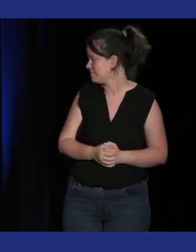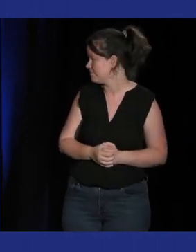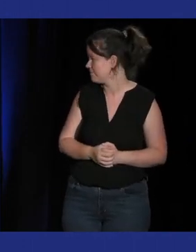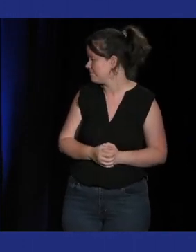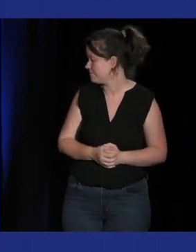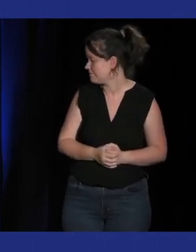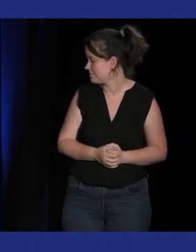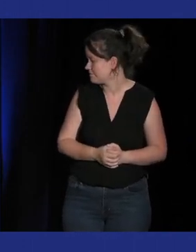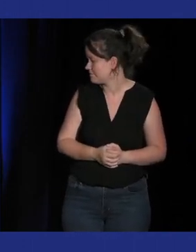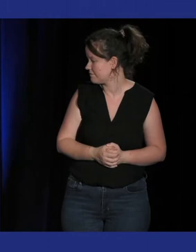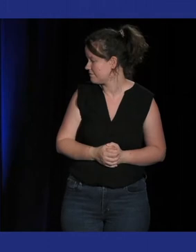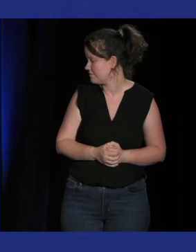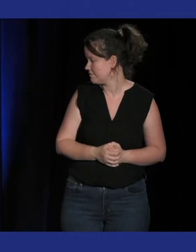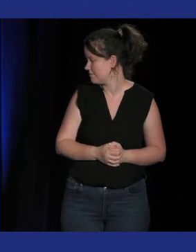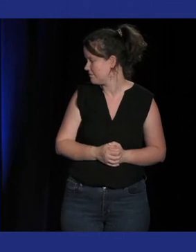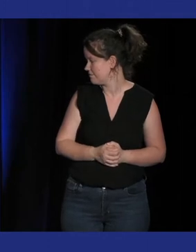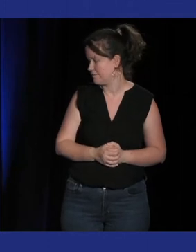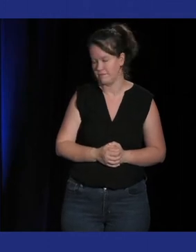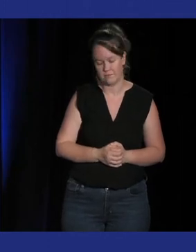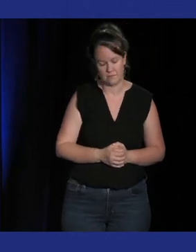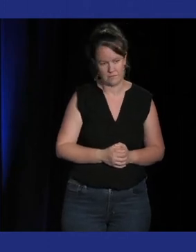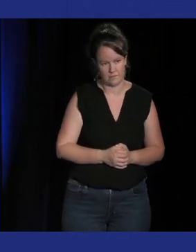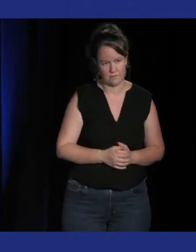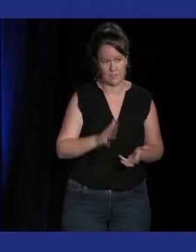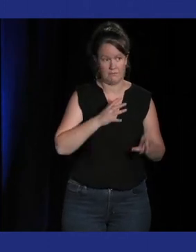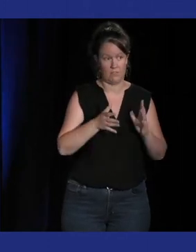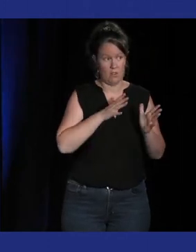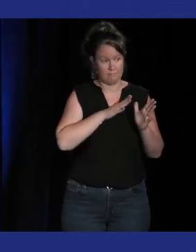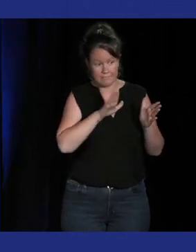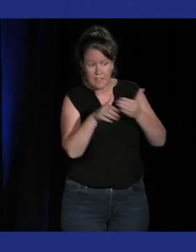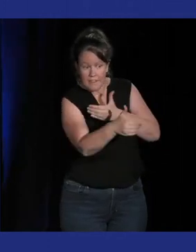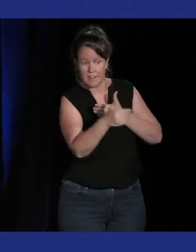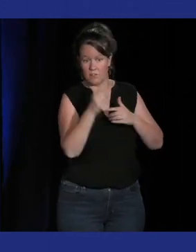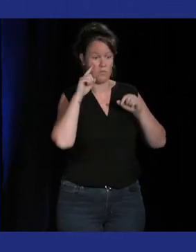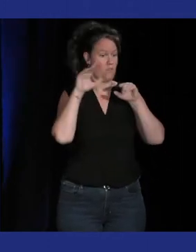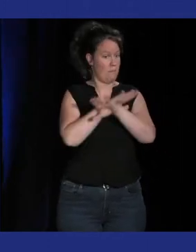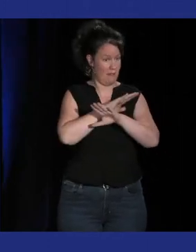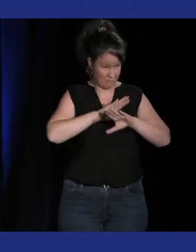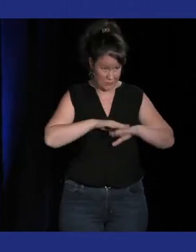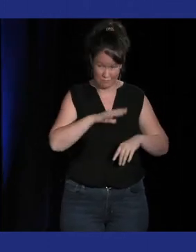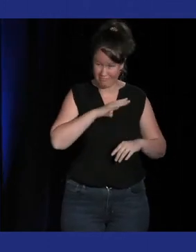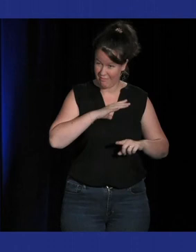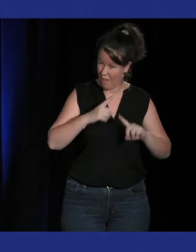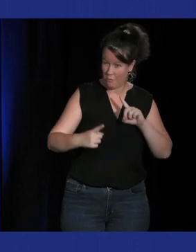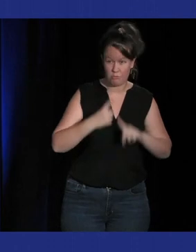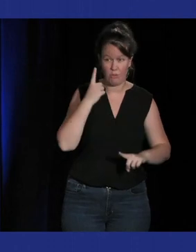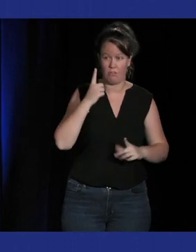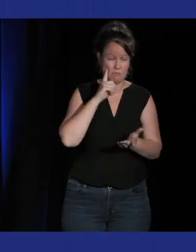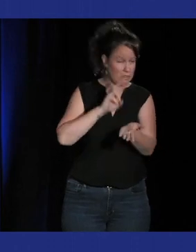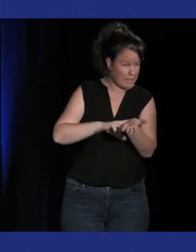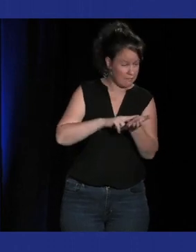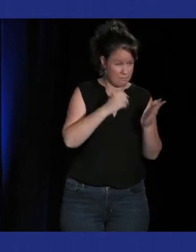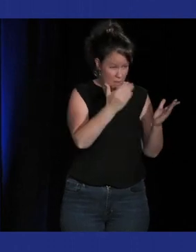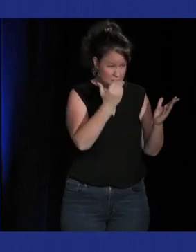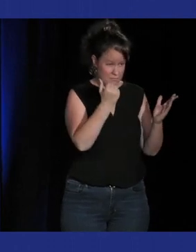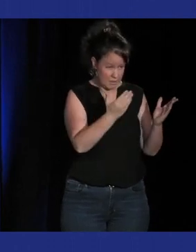tout un travail qui est souvent souvent dissimulé ou qu'on ne se rend pas compte sur l'importance soit d'un rythme soit de